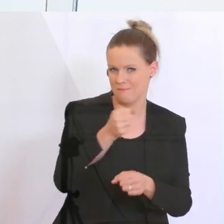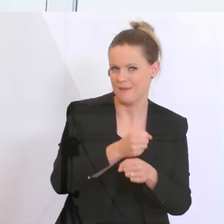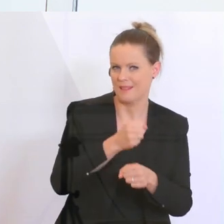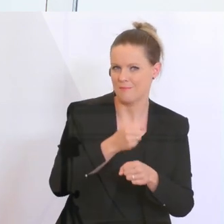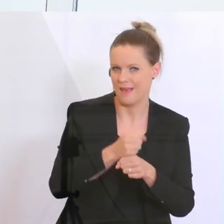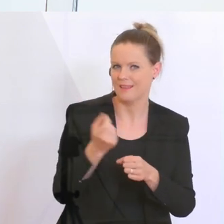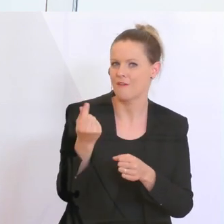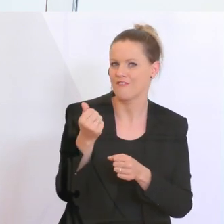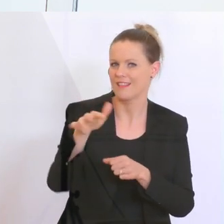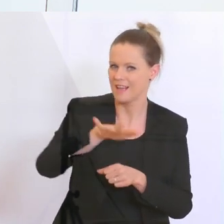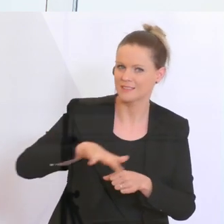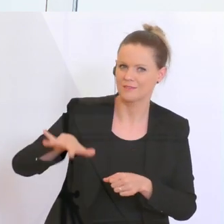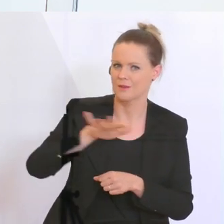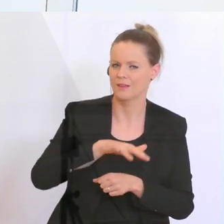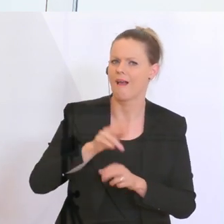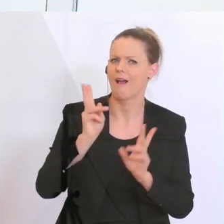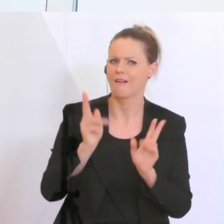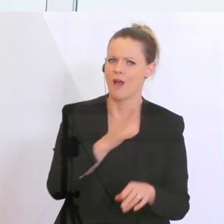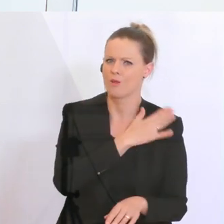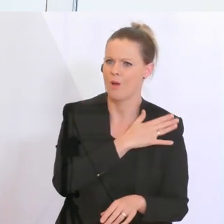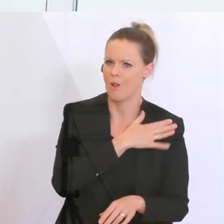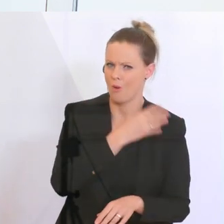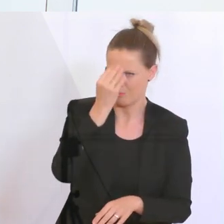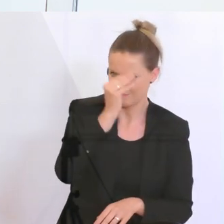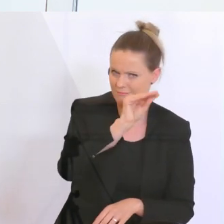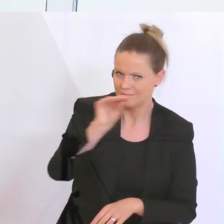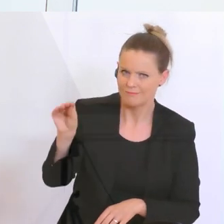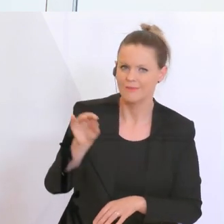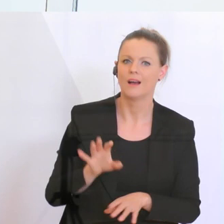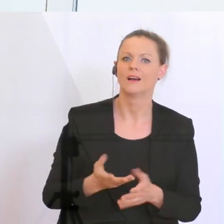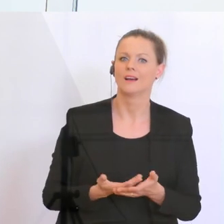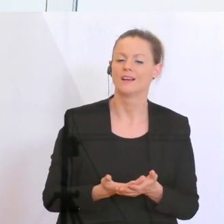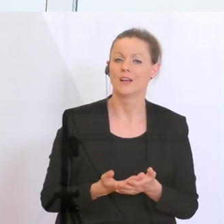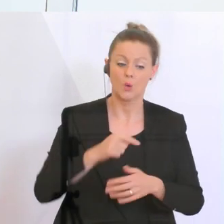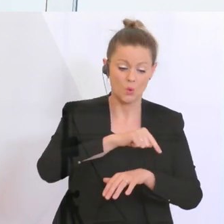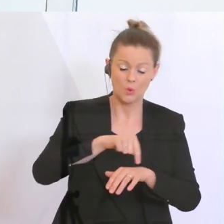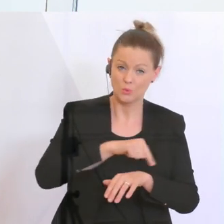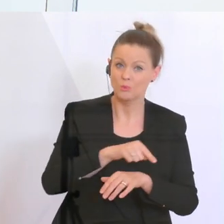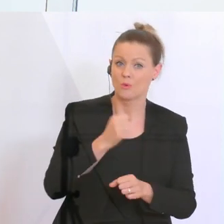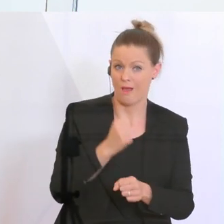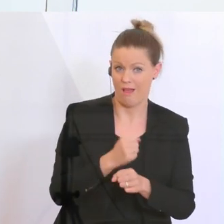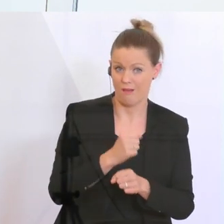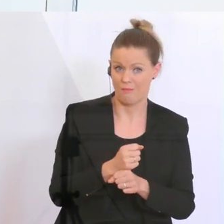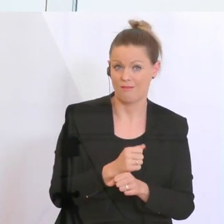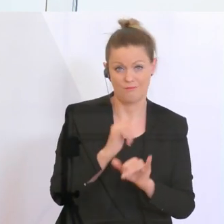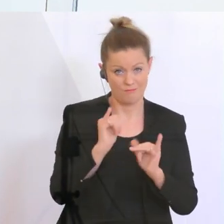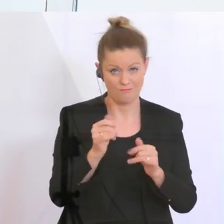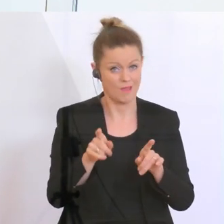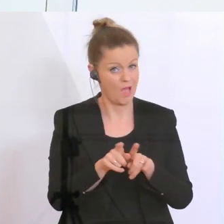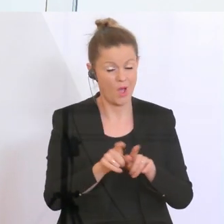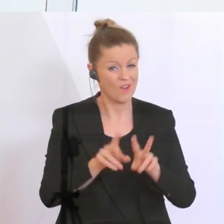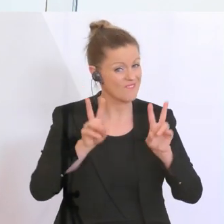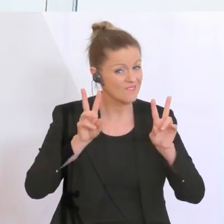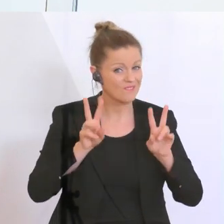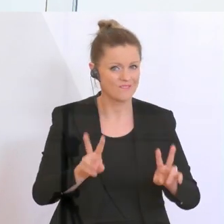des Finanzwesens ein großes Lob aussprechen darf. Sie arbeiten nicht nur rund um die Uhr, sondern sie sind auch